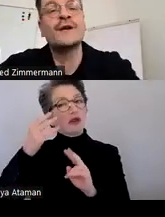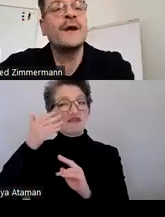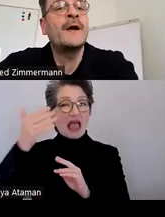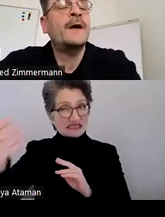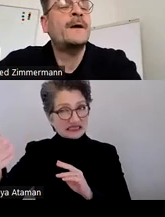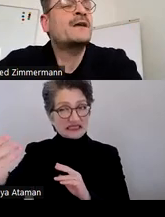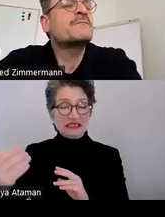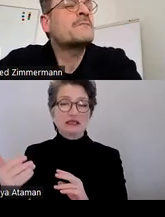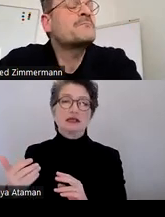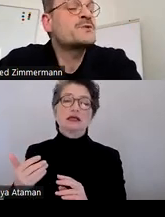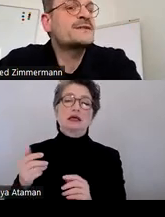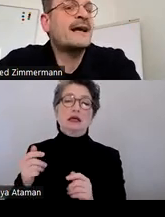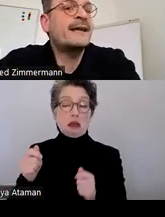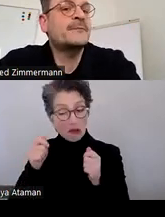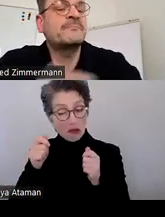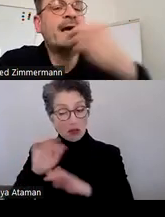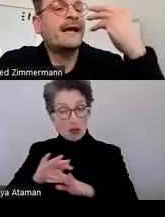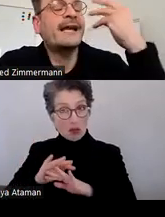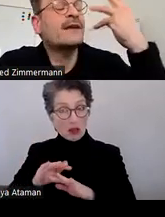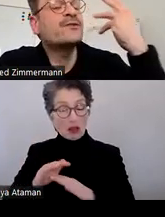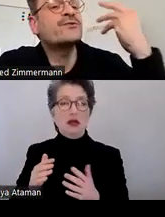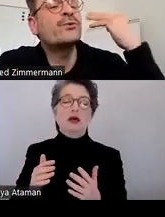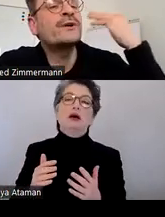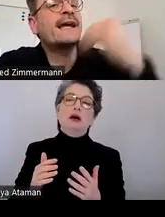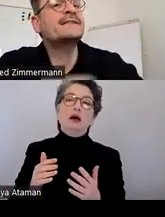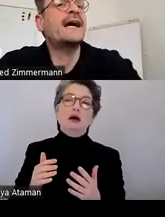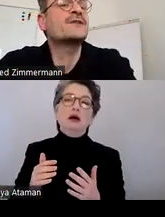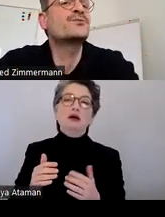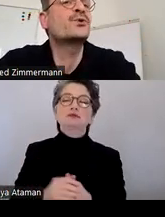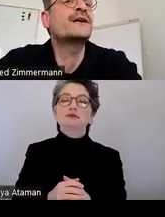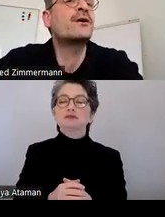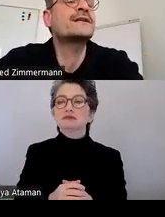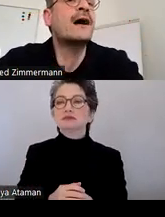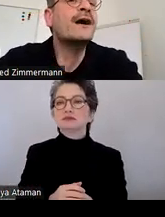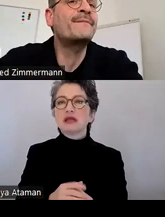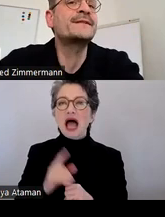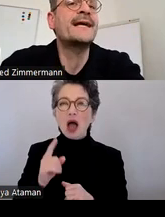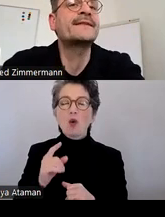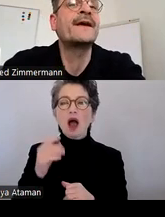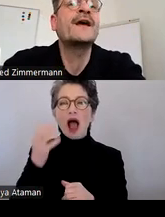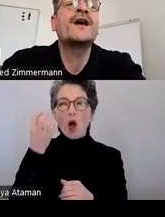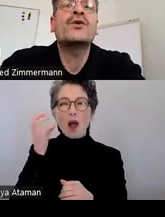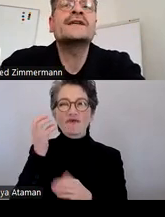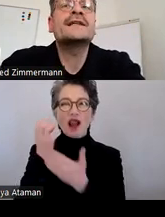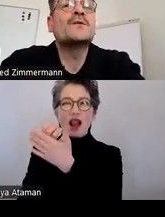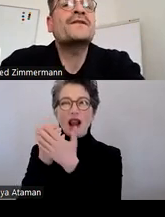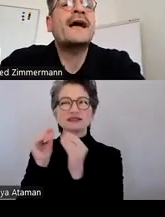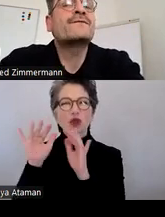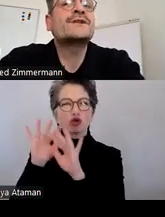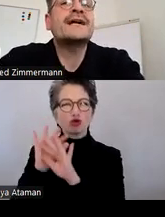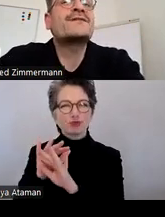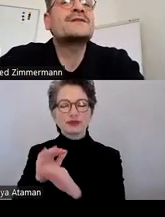auch schon sozusagen eine Eintrübung, eine leichte Eintrübung auch des Augapfels hat. Und